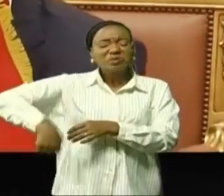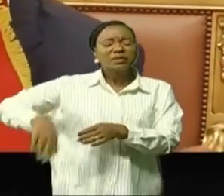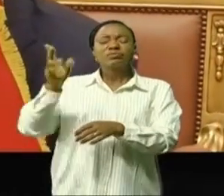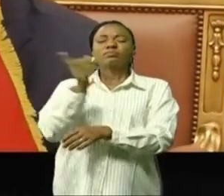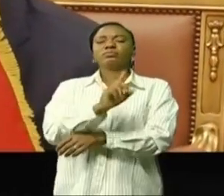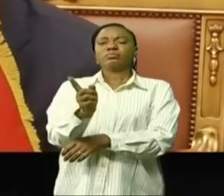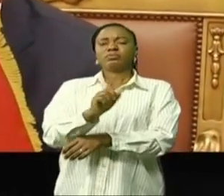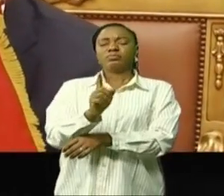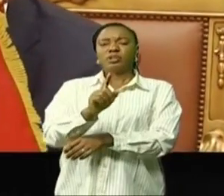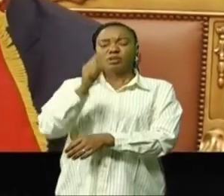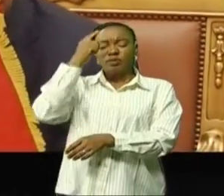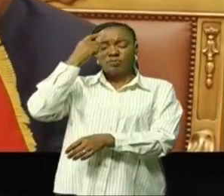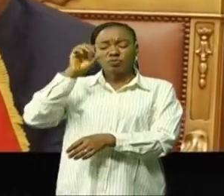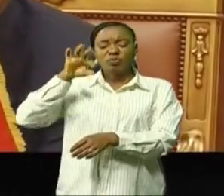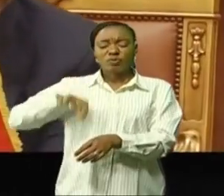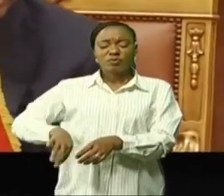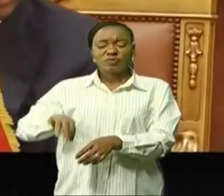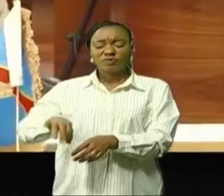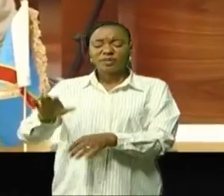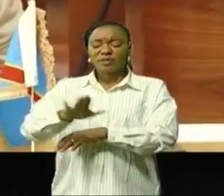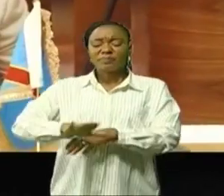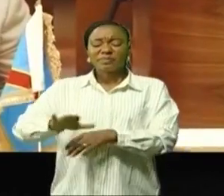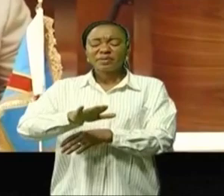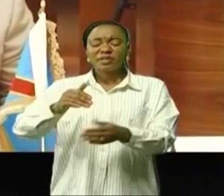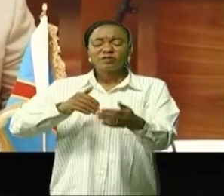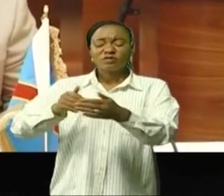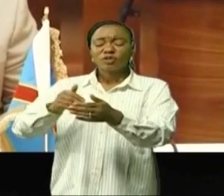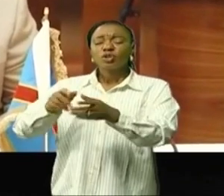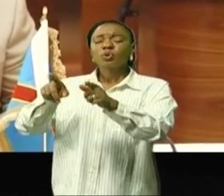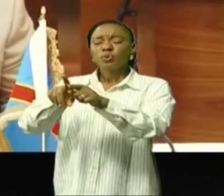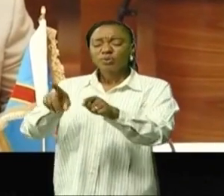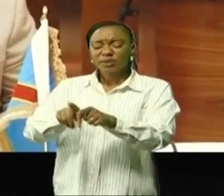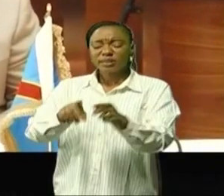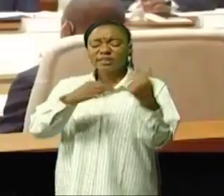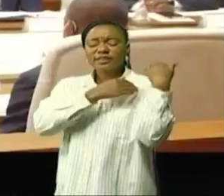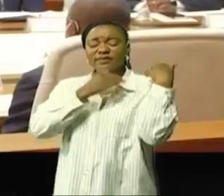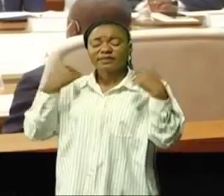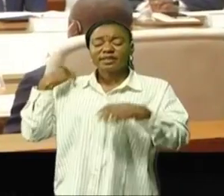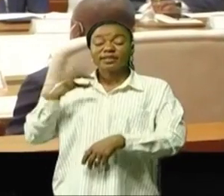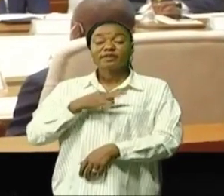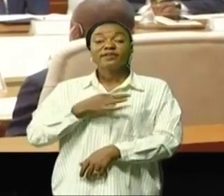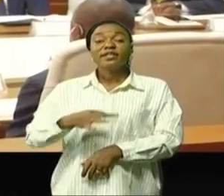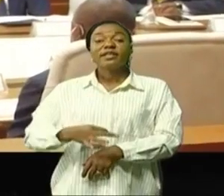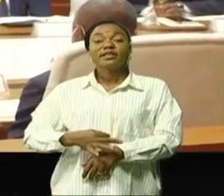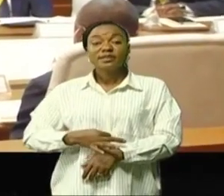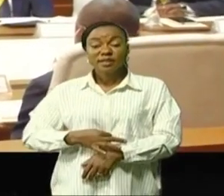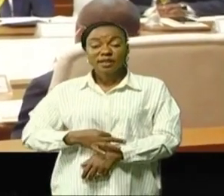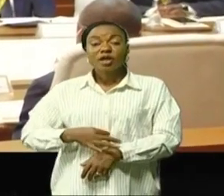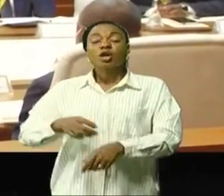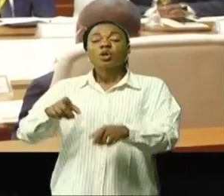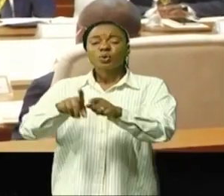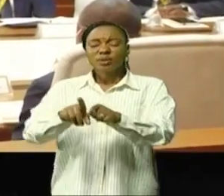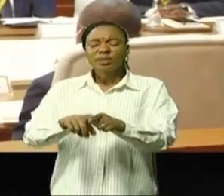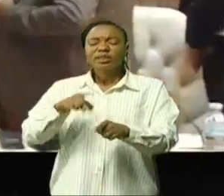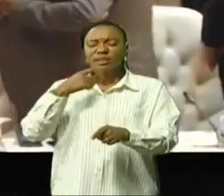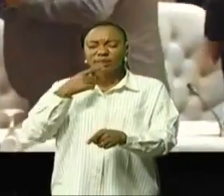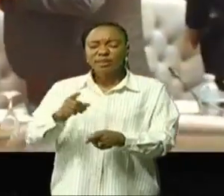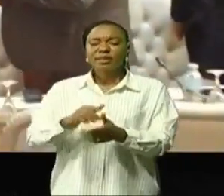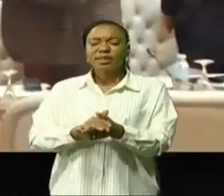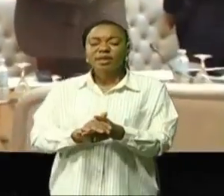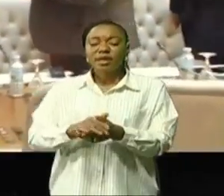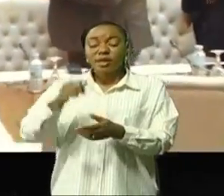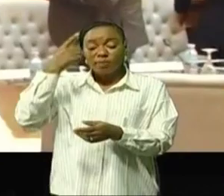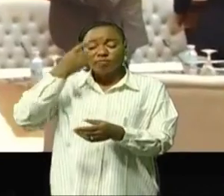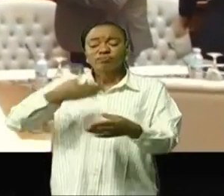au profit des pays voisins. Le chef de l'État, Félix Sontantiseke Di Chilombo, garde ainsi le cap de la